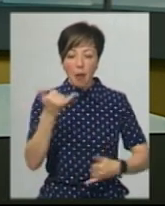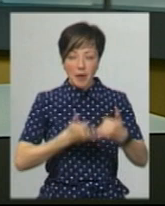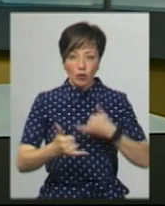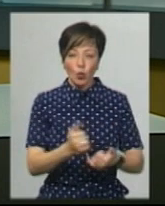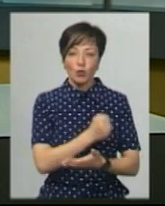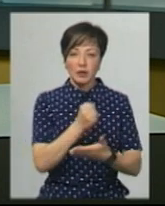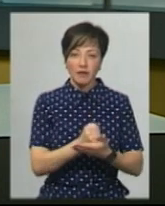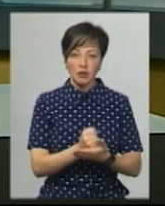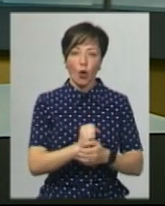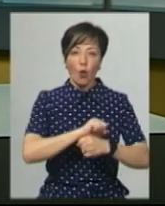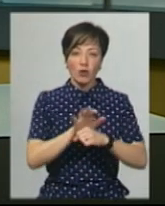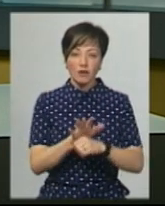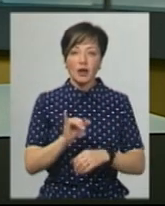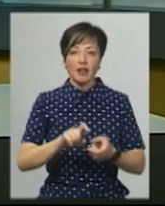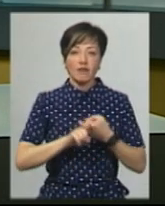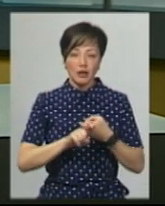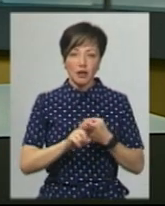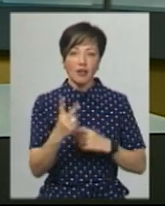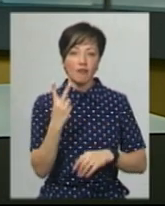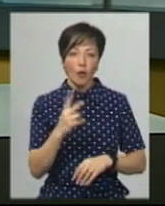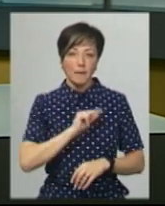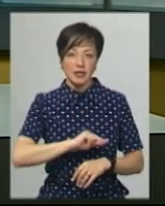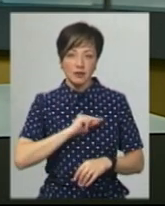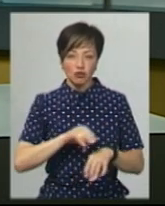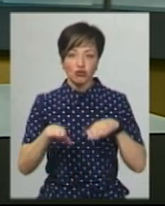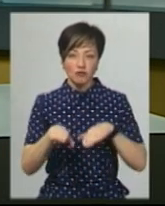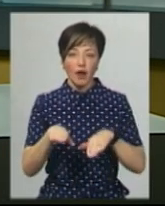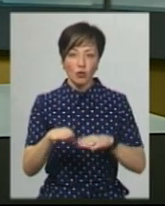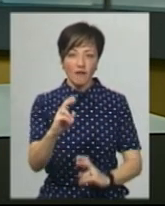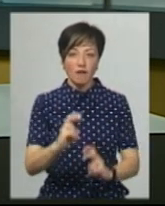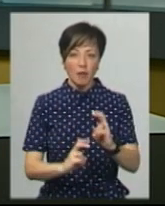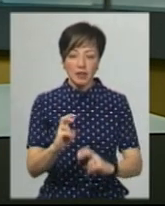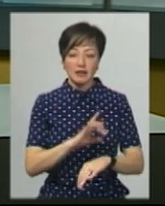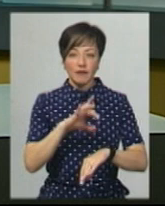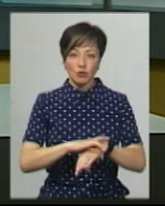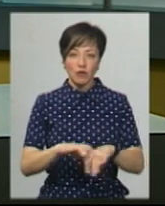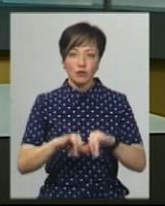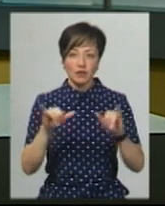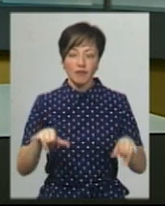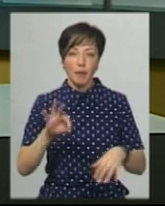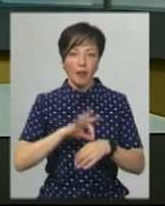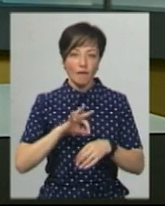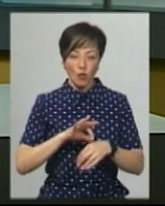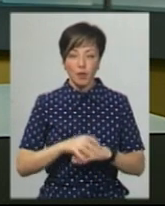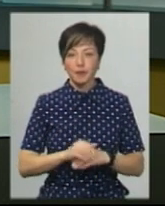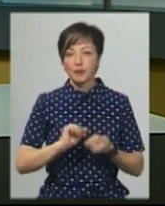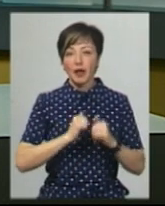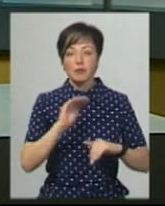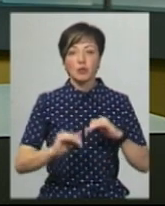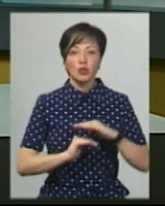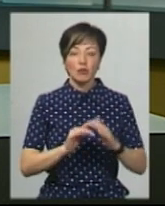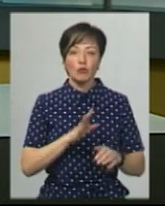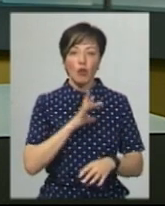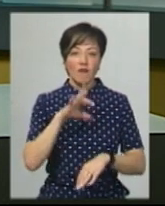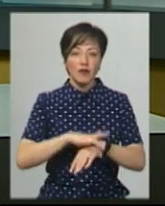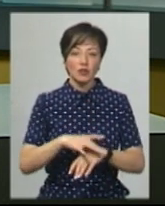підтверджено коронавірус у інфекцію двох працівниць швейної фабрики, де зафіксовано спалах хвороби. Нагадаю, у Кам'янці-Подільському